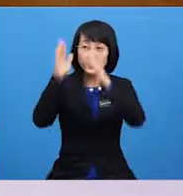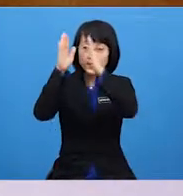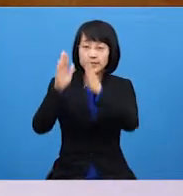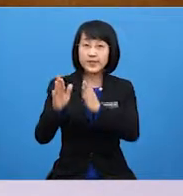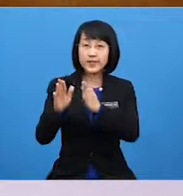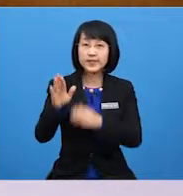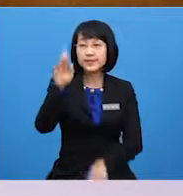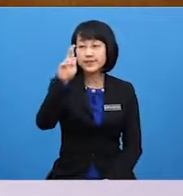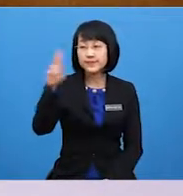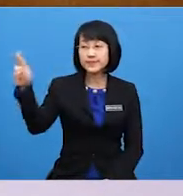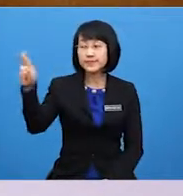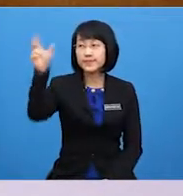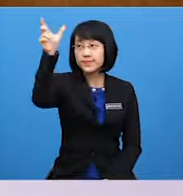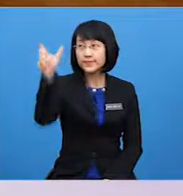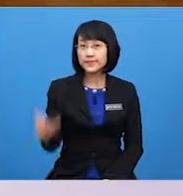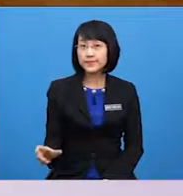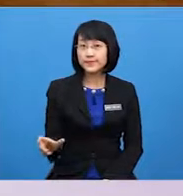in the right column